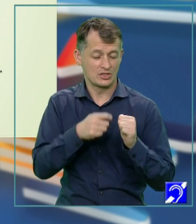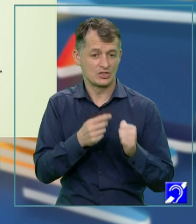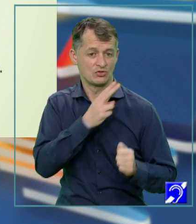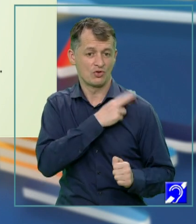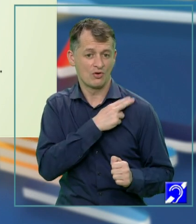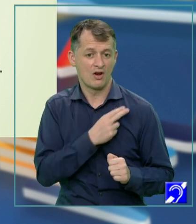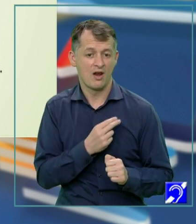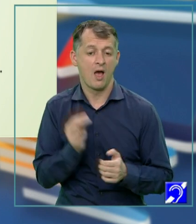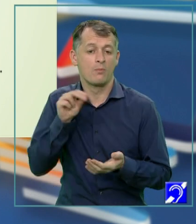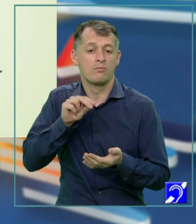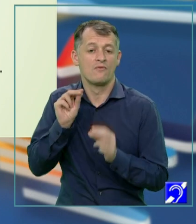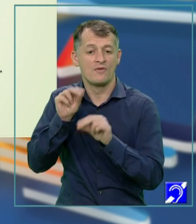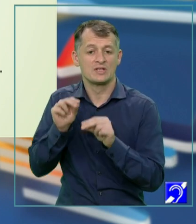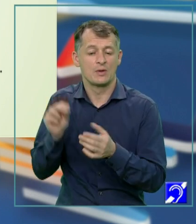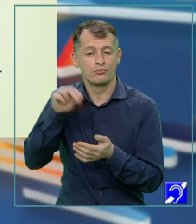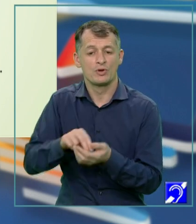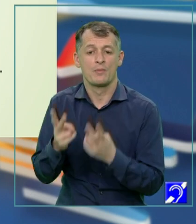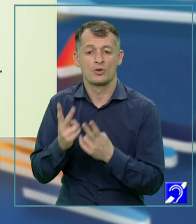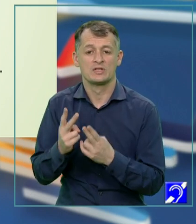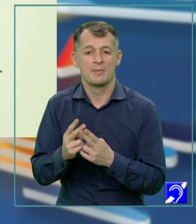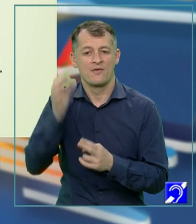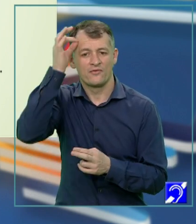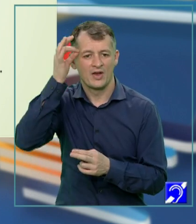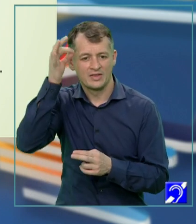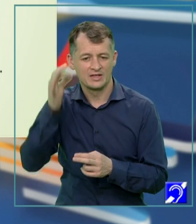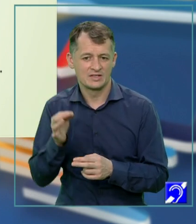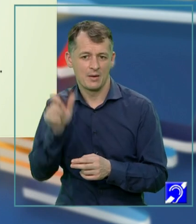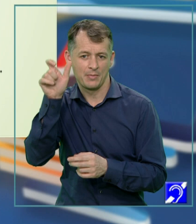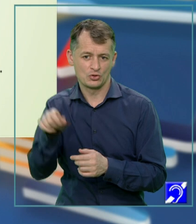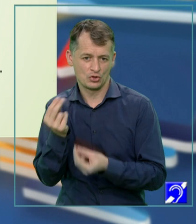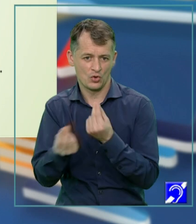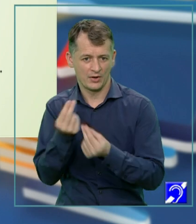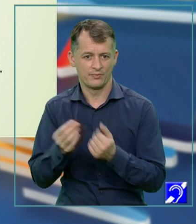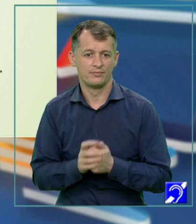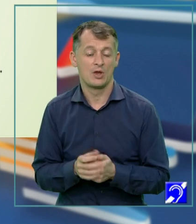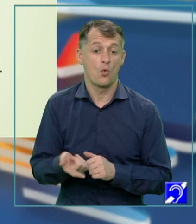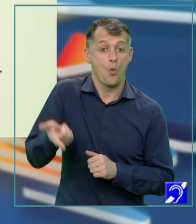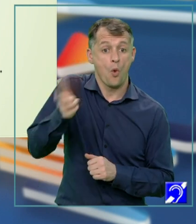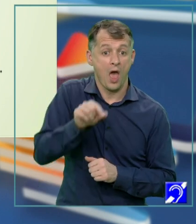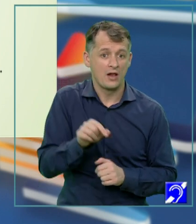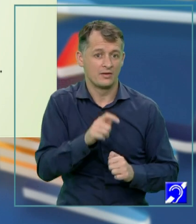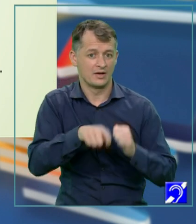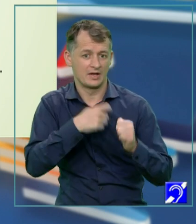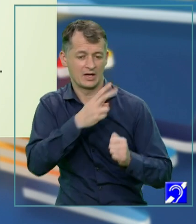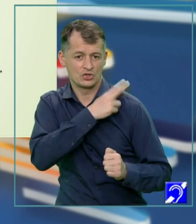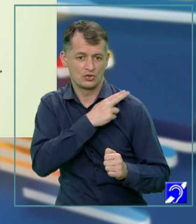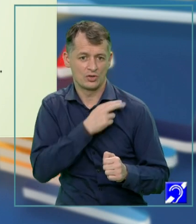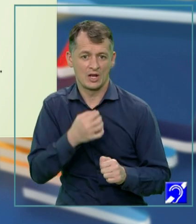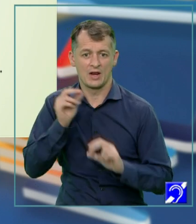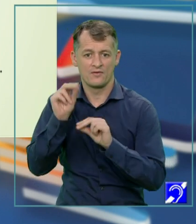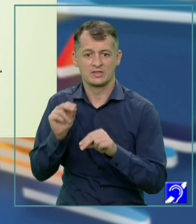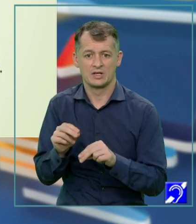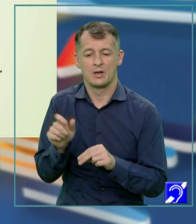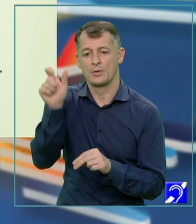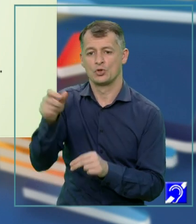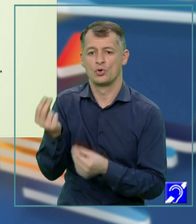pună accentul pe fantezie în interpretarea rolului. Un alt regizor l-a învățat că rolului trebuie să-i dai coloană